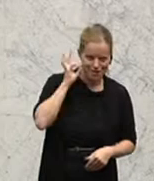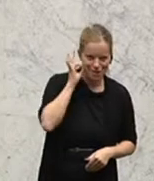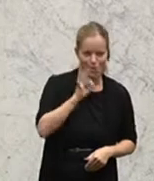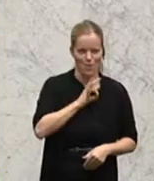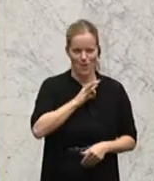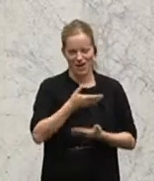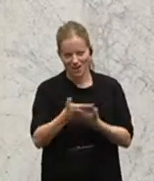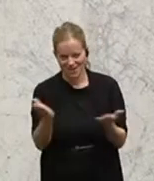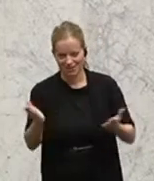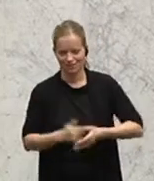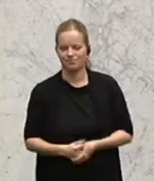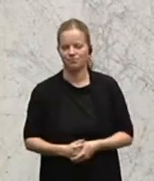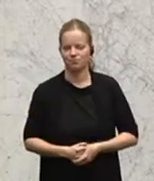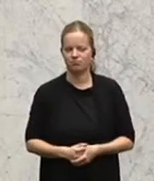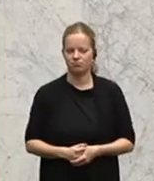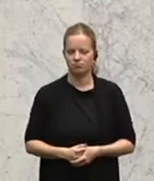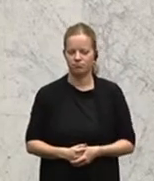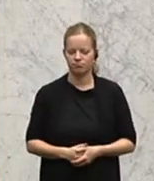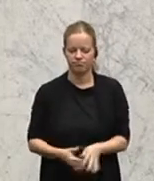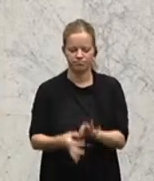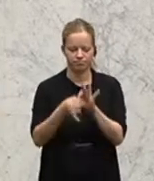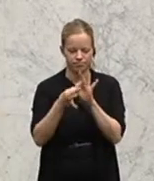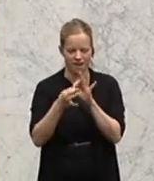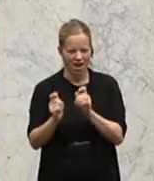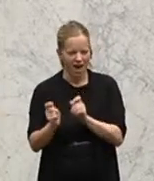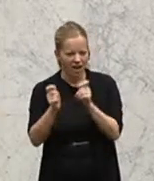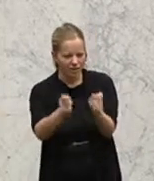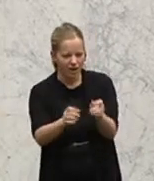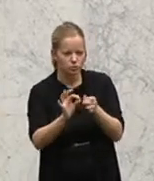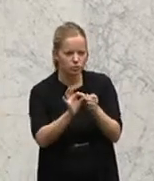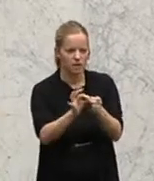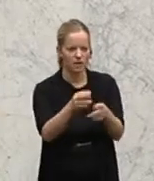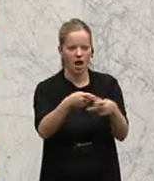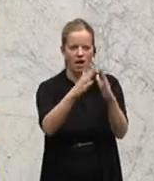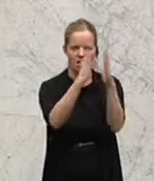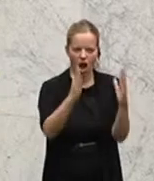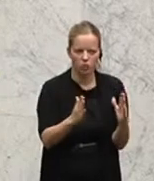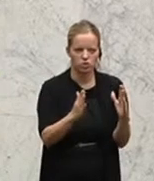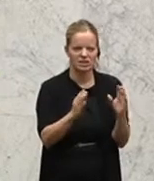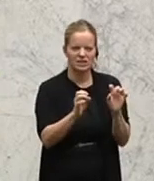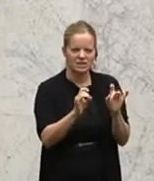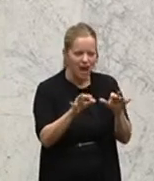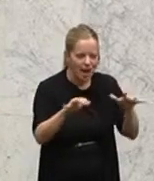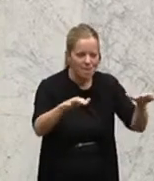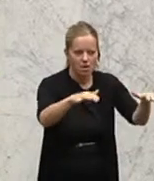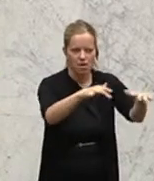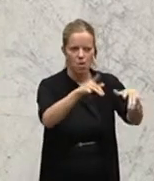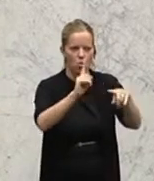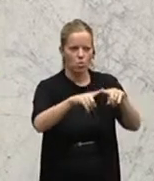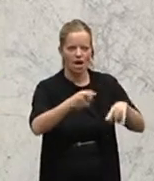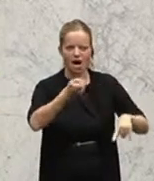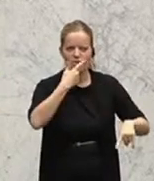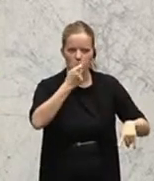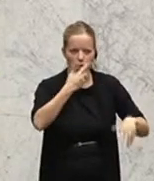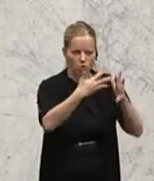Ja, ich habe das mit dem Antrag in Bezug auf die Krankenhauskeime und die Antibiotika-Kontrolle ein bisschen anders